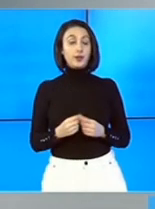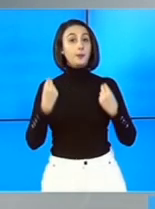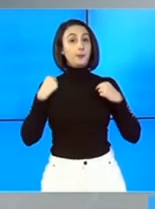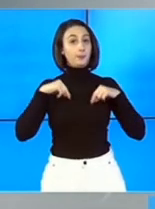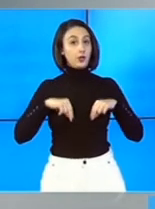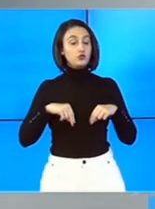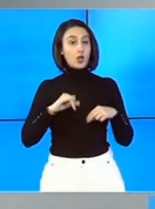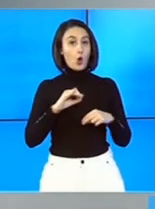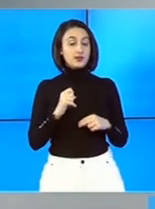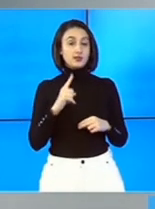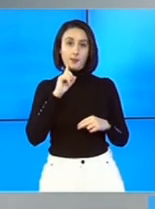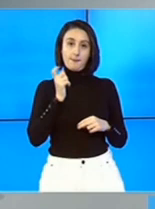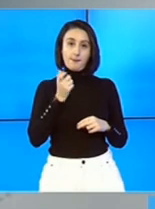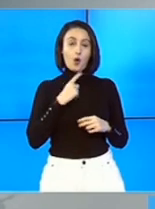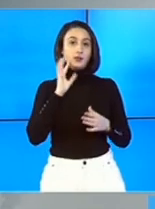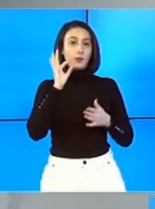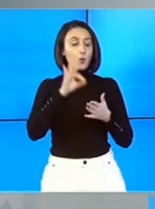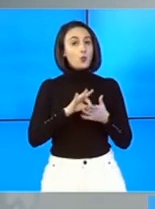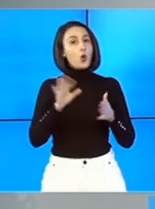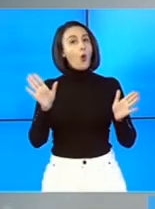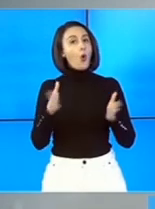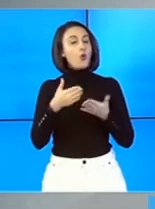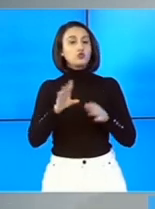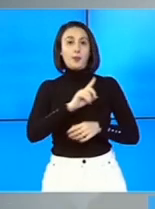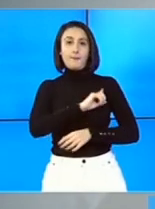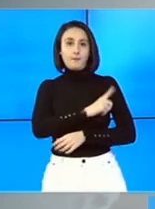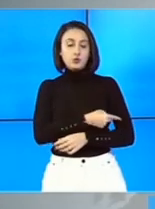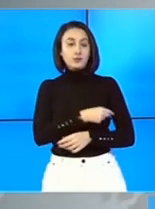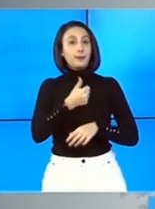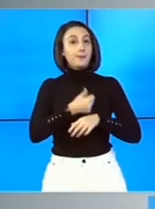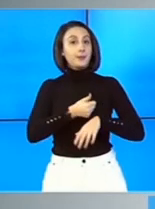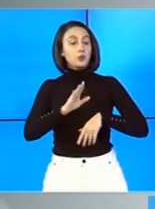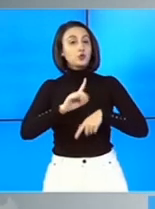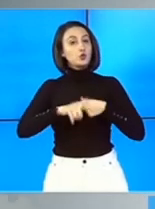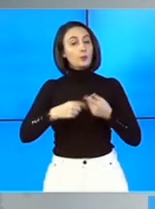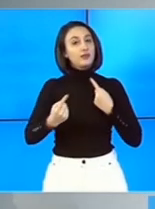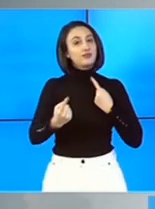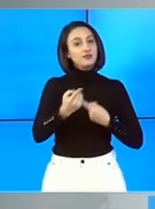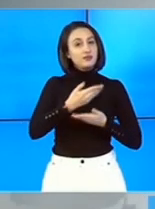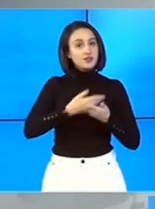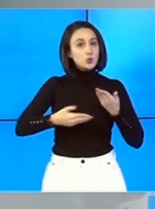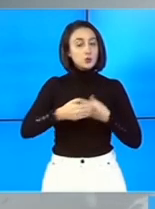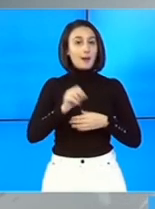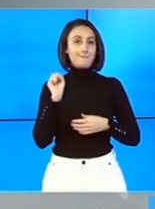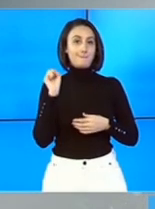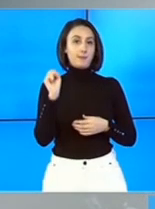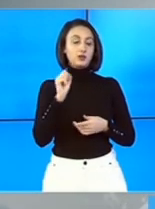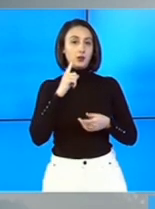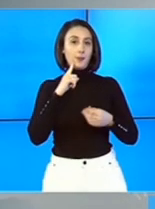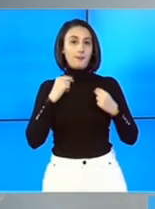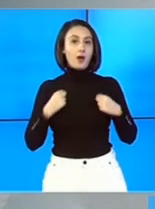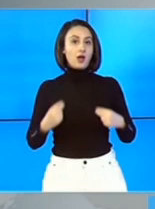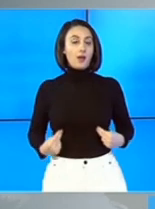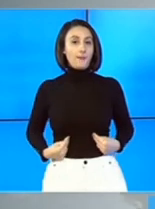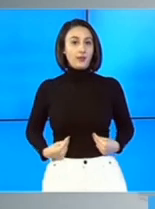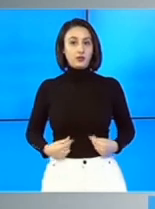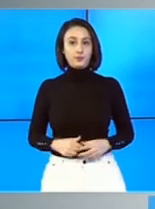președintele Claus Iohannis poate propune orice variantă de premier în urma consultării cu partidelor parlamentare.